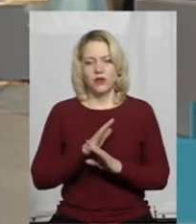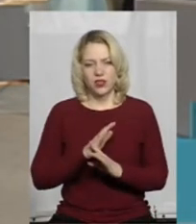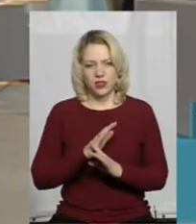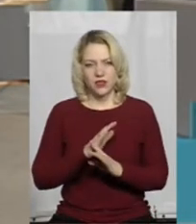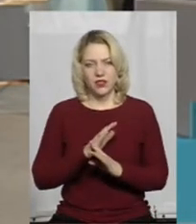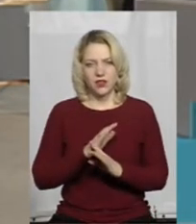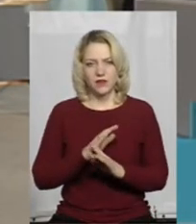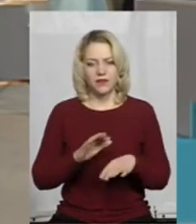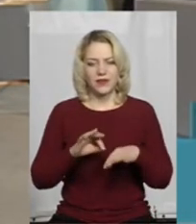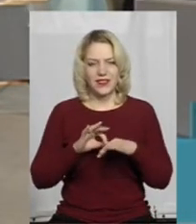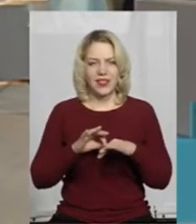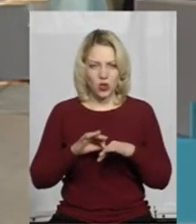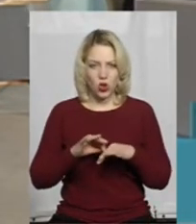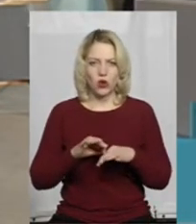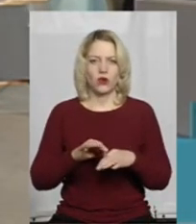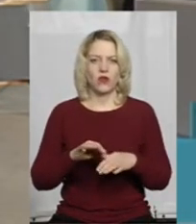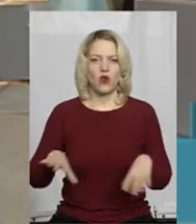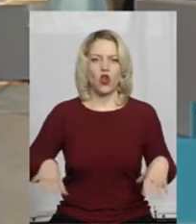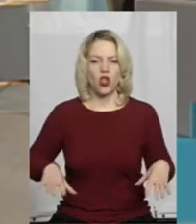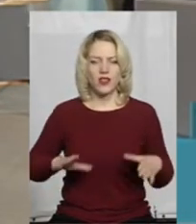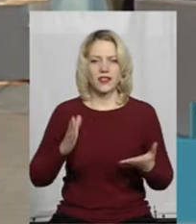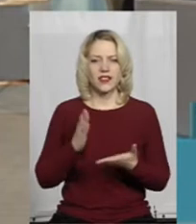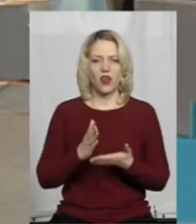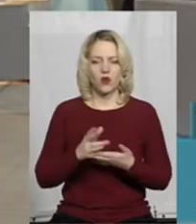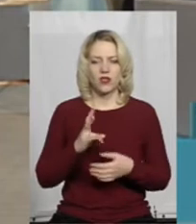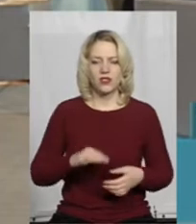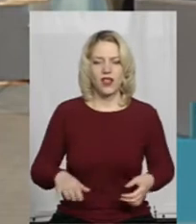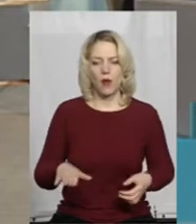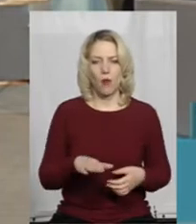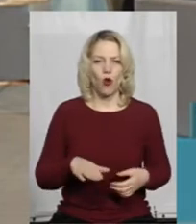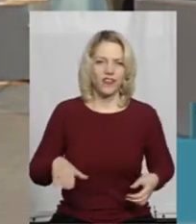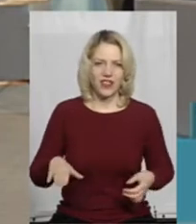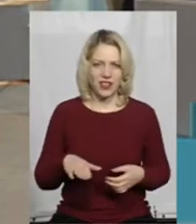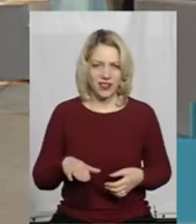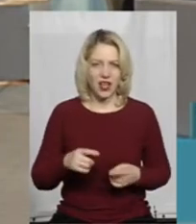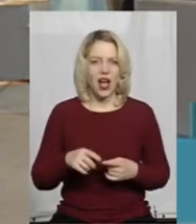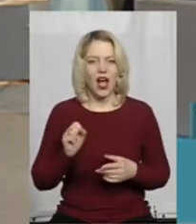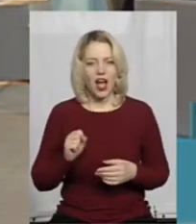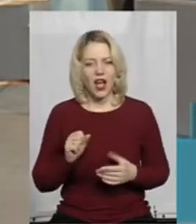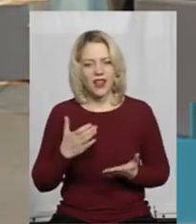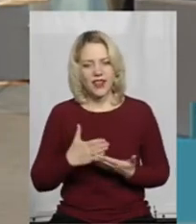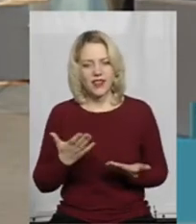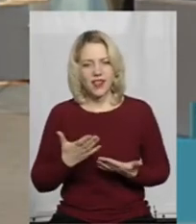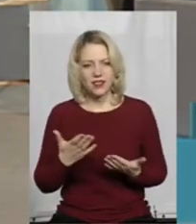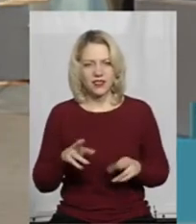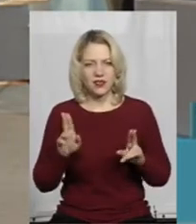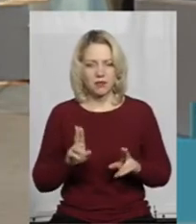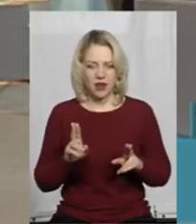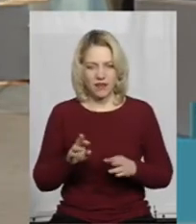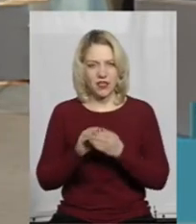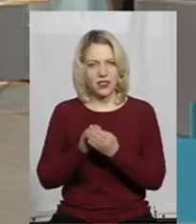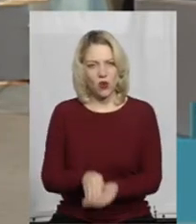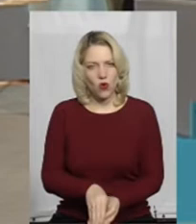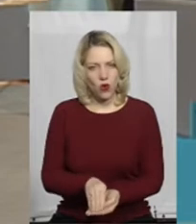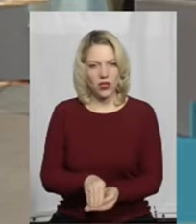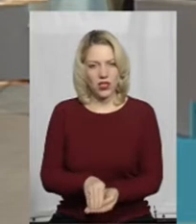тіло коня знаходилось на подвір'ї. Є якісь правила захоронення